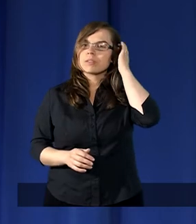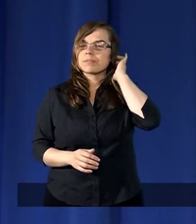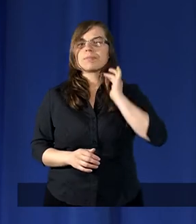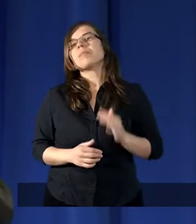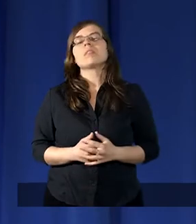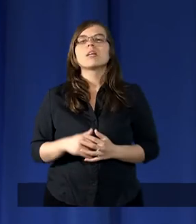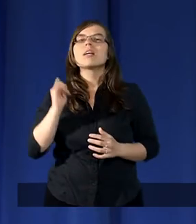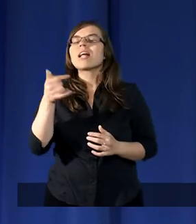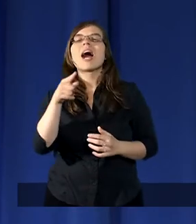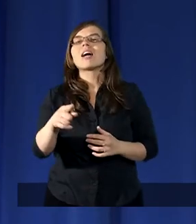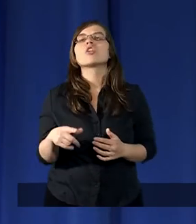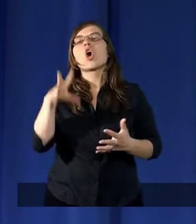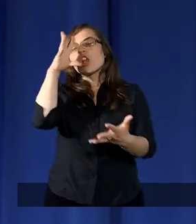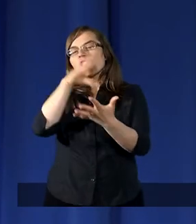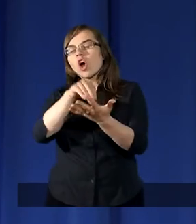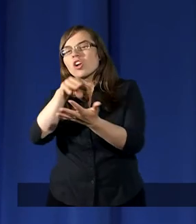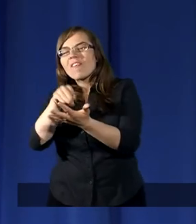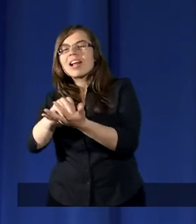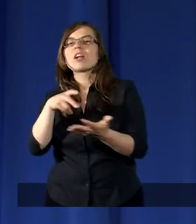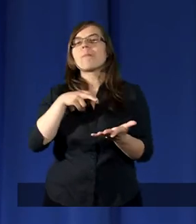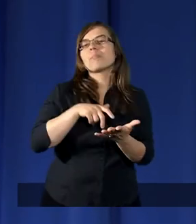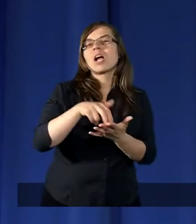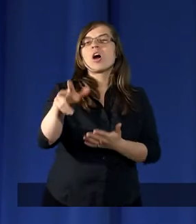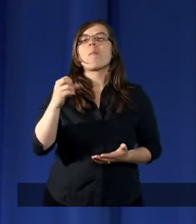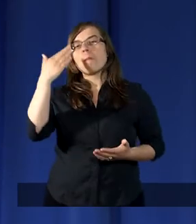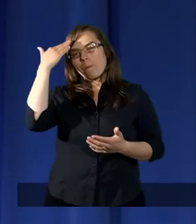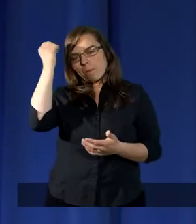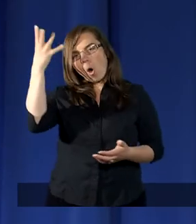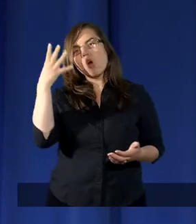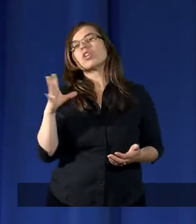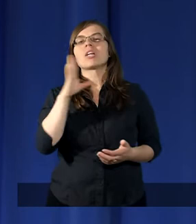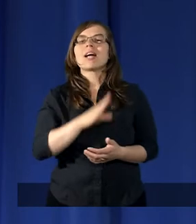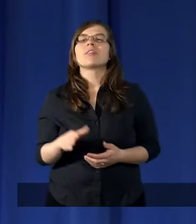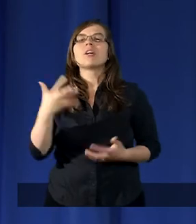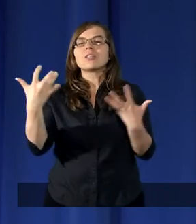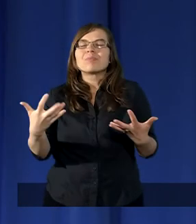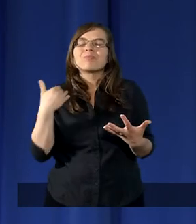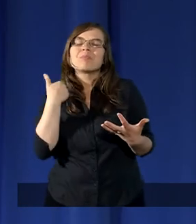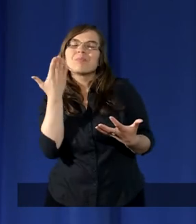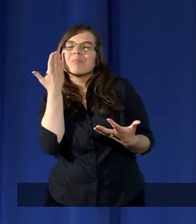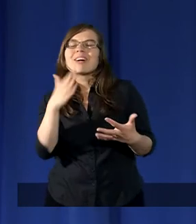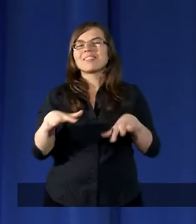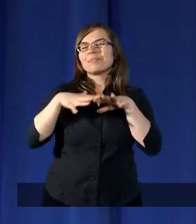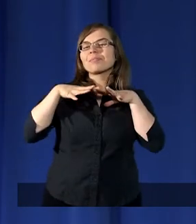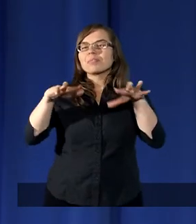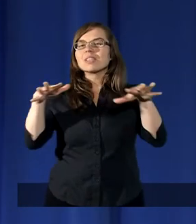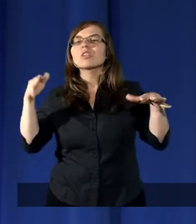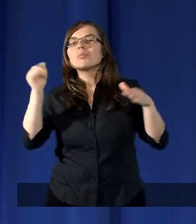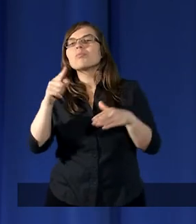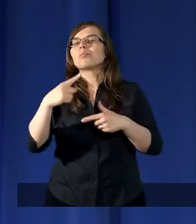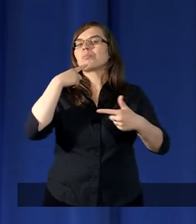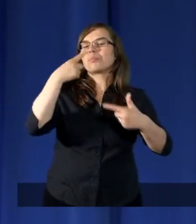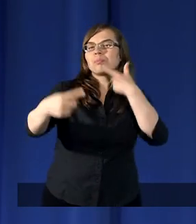Jakie doświadczenia przechodził Mojżesz? Moglibyśmy bardzo dużo na ten